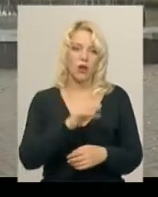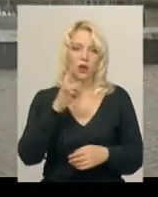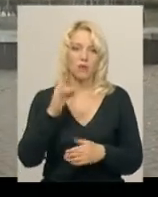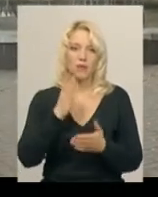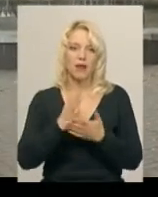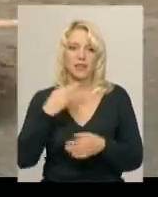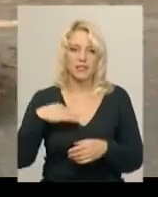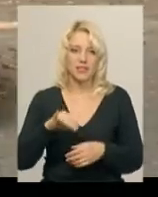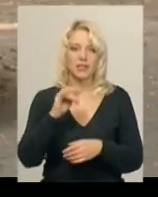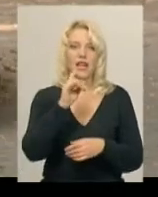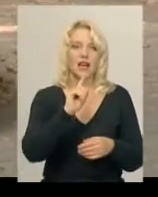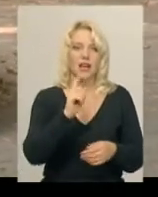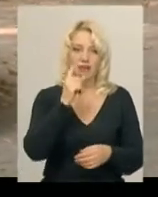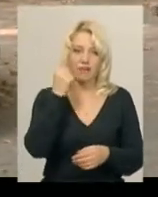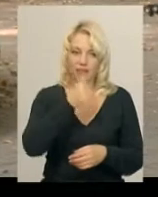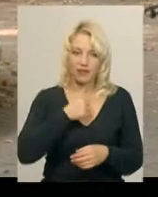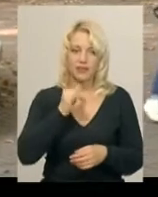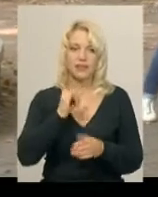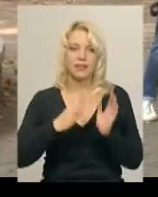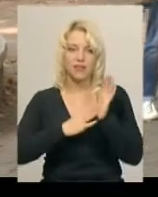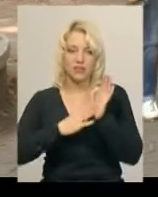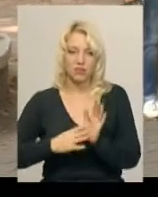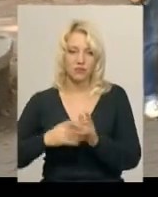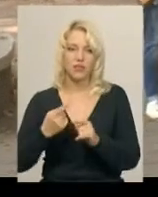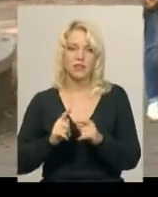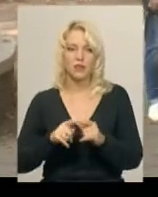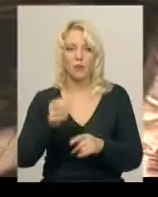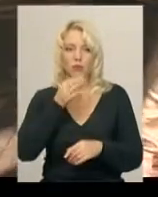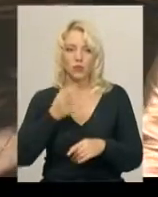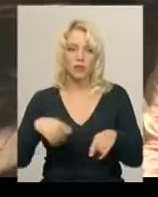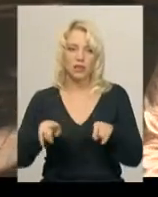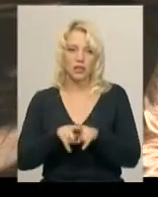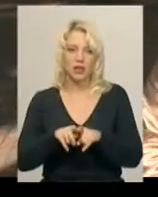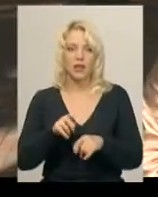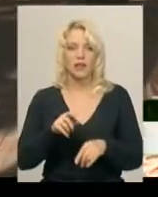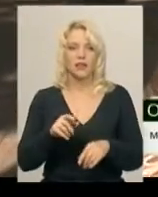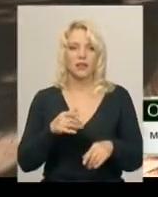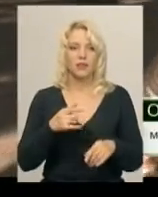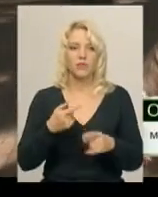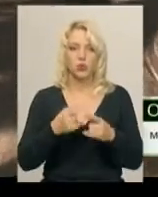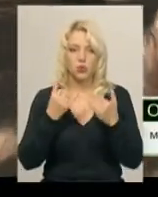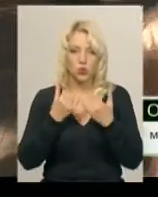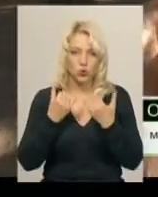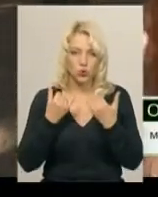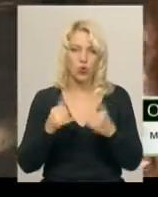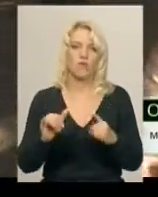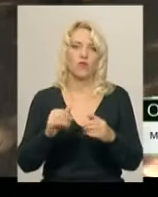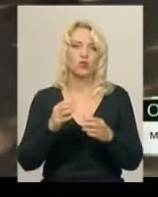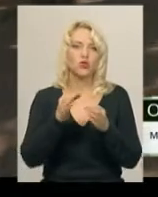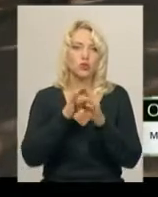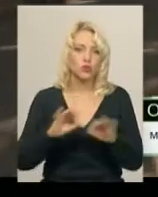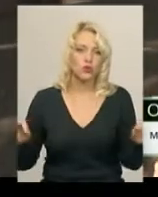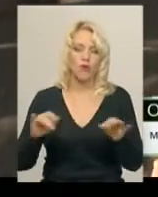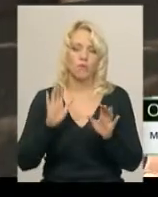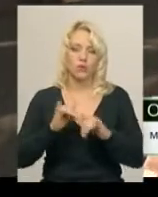Зараз йому один рік і дев'ять місяців. Каже, що ідея створення «Бебі-театру» їй довподоба. Це дуже чудово, це буде розвивати нашу дитинку,